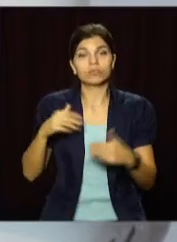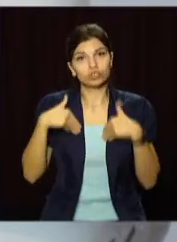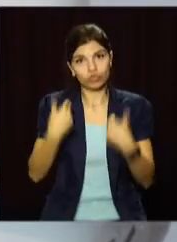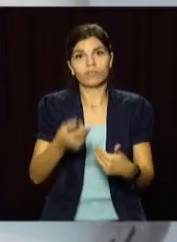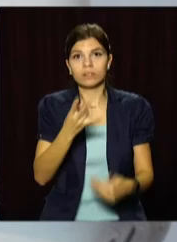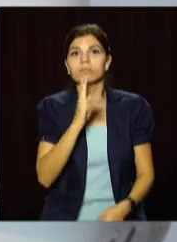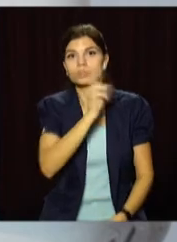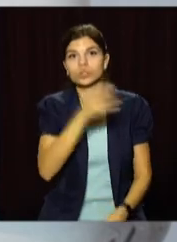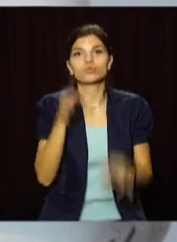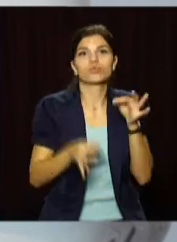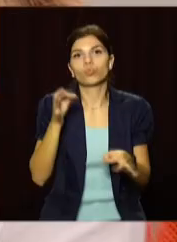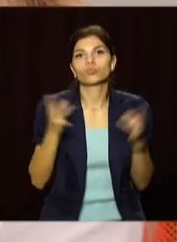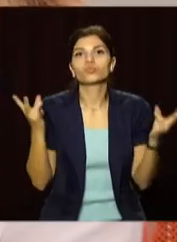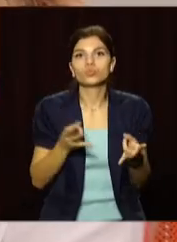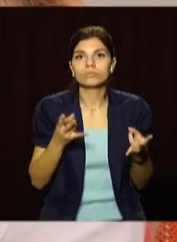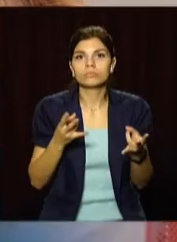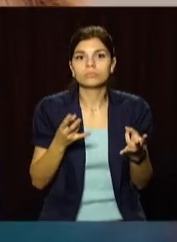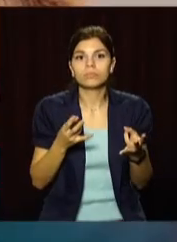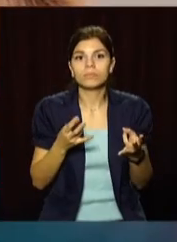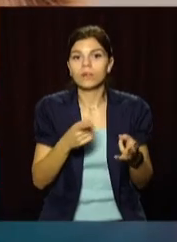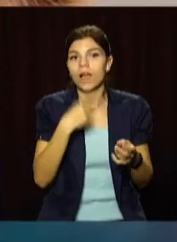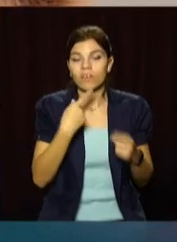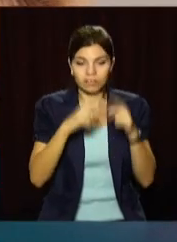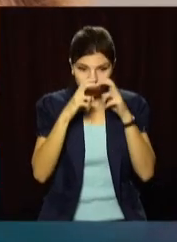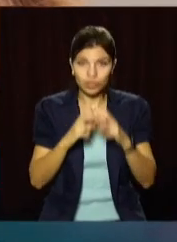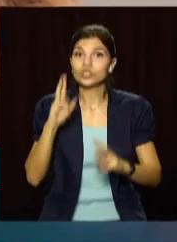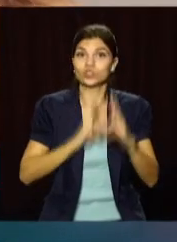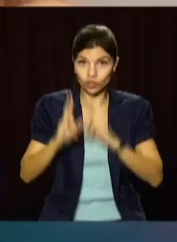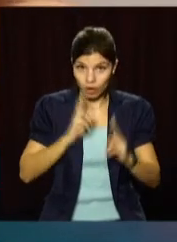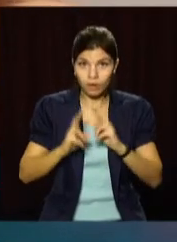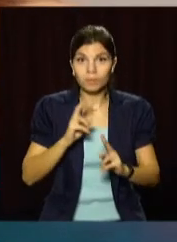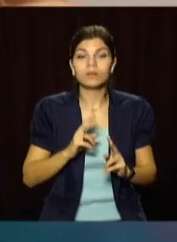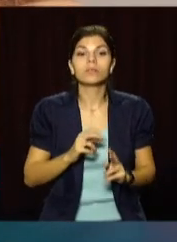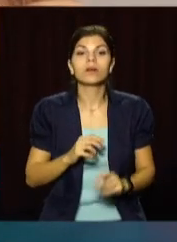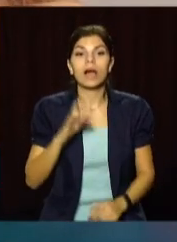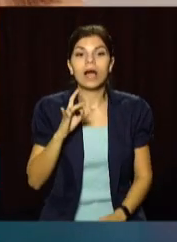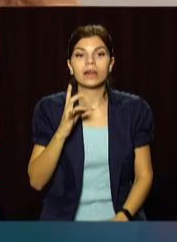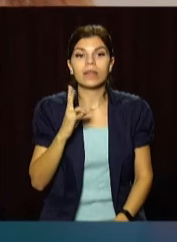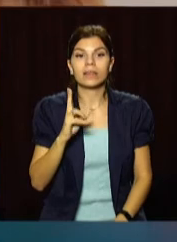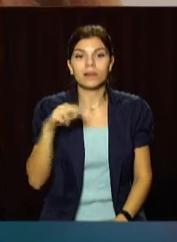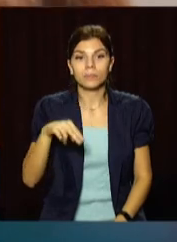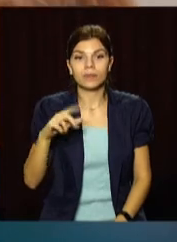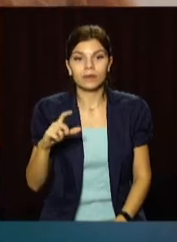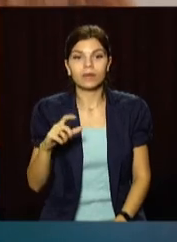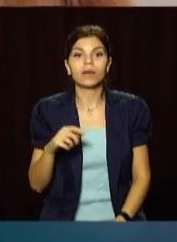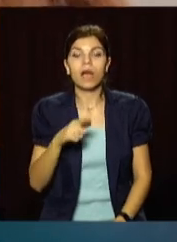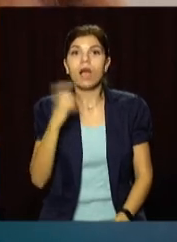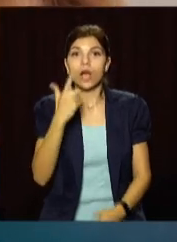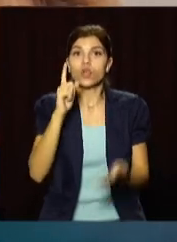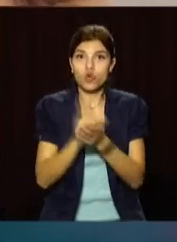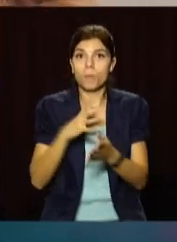скаржитися та звертатися до суду. За результатами розгляду цієї скарги до НКРЄКП, вам або відновлять